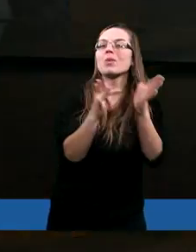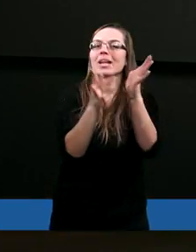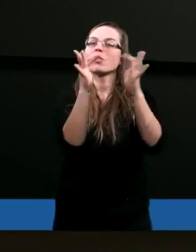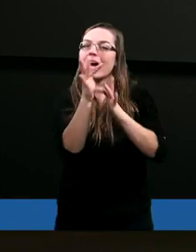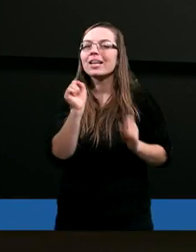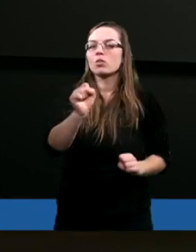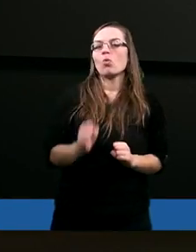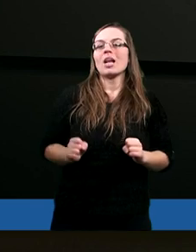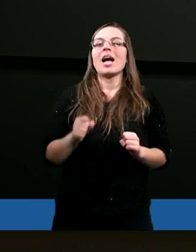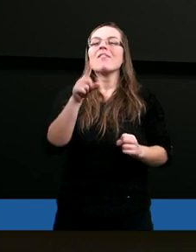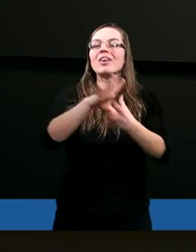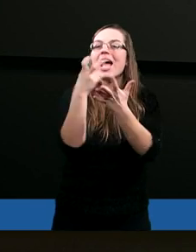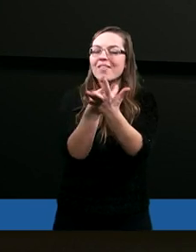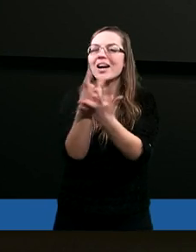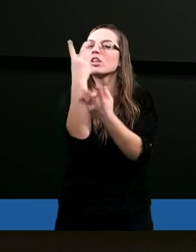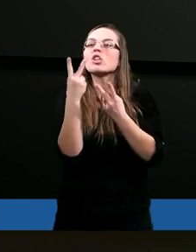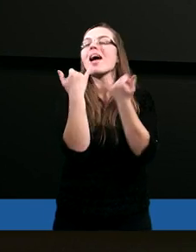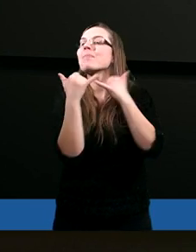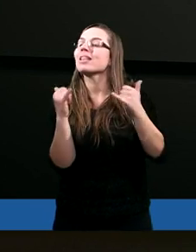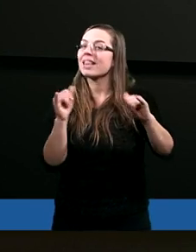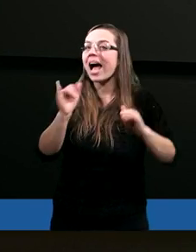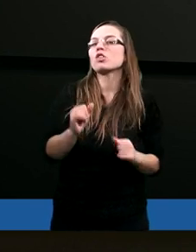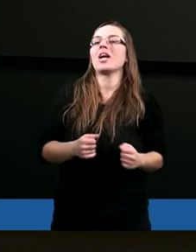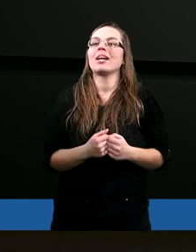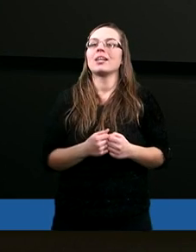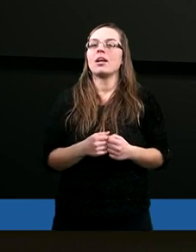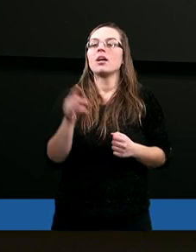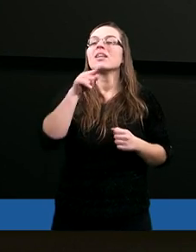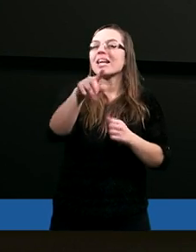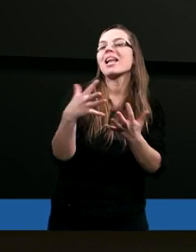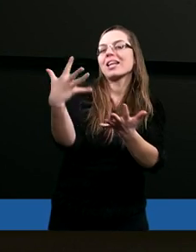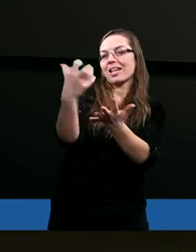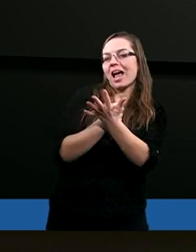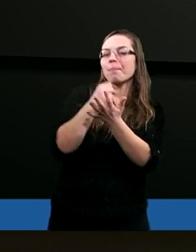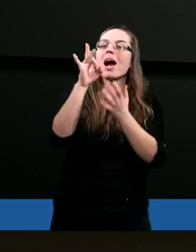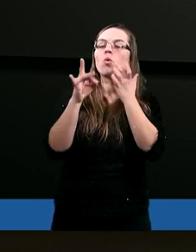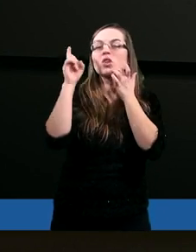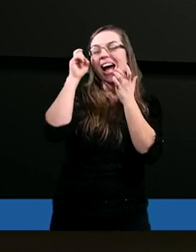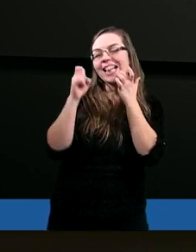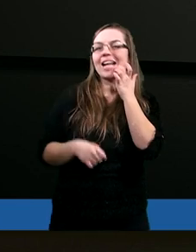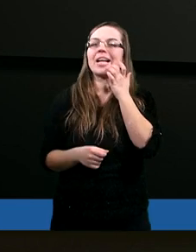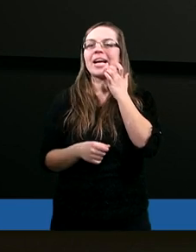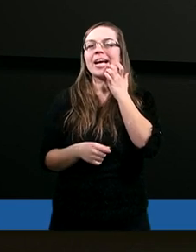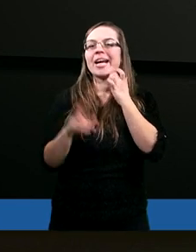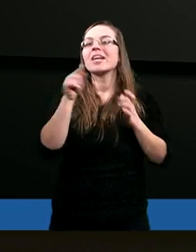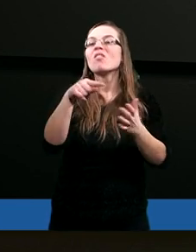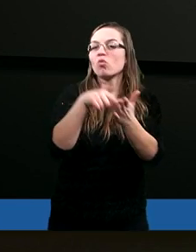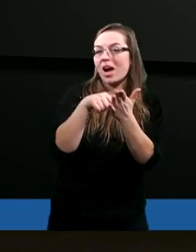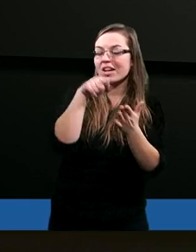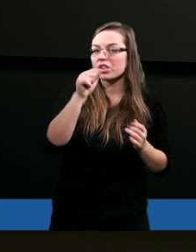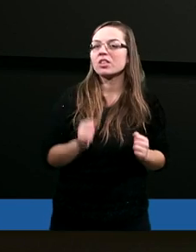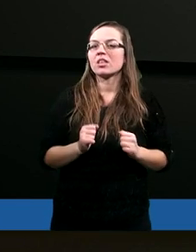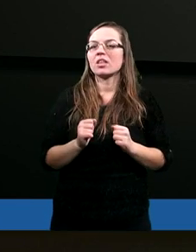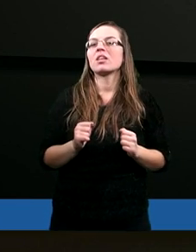Ja w Ewangelii czytam inaczej. Że zabrał Go z sobą. Że właśnie